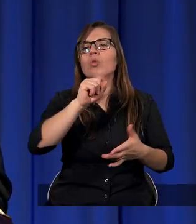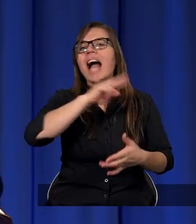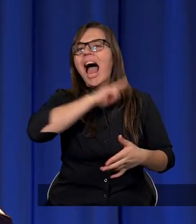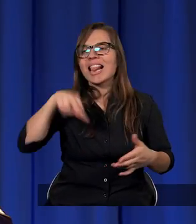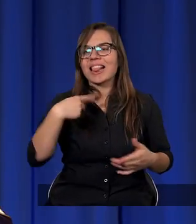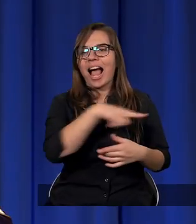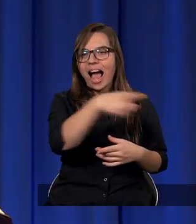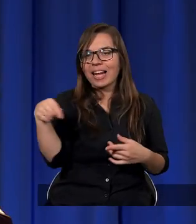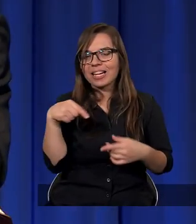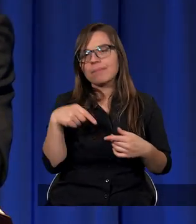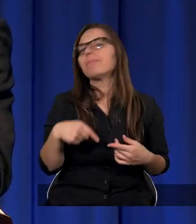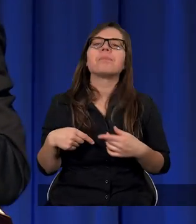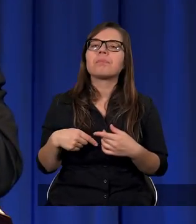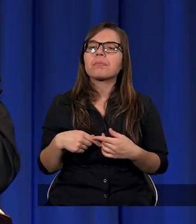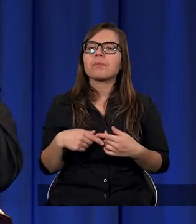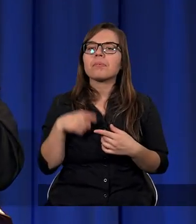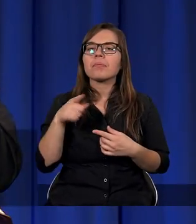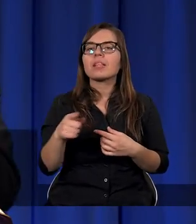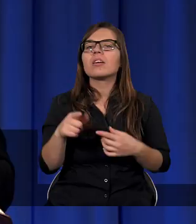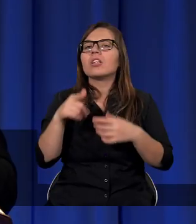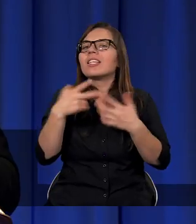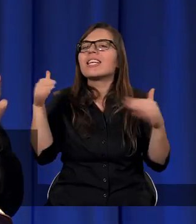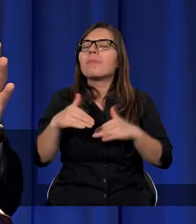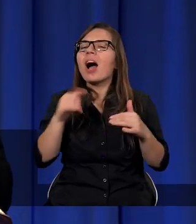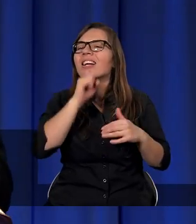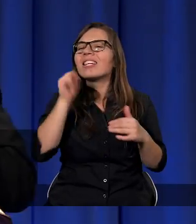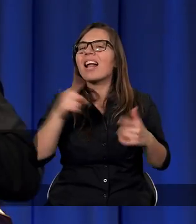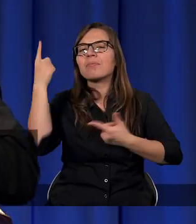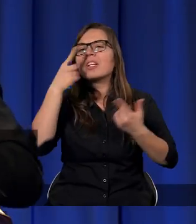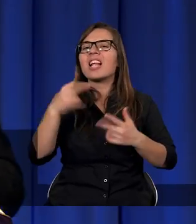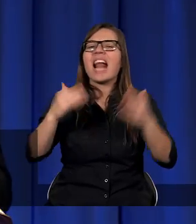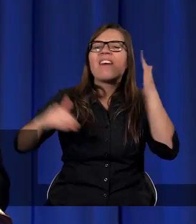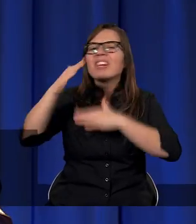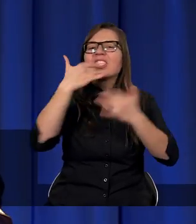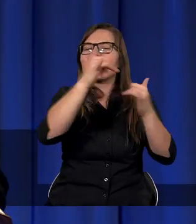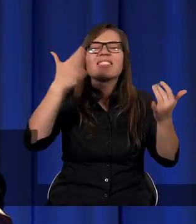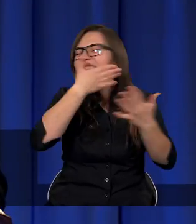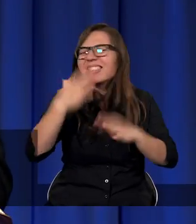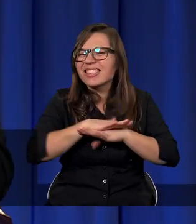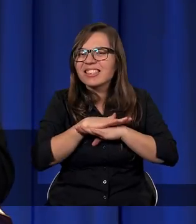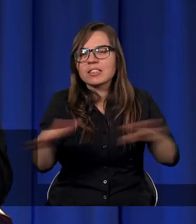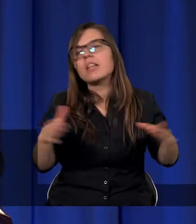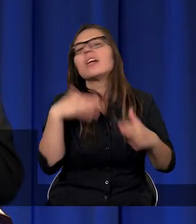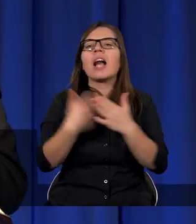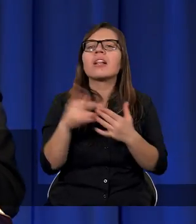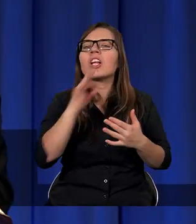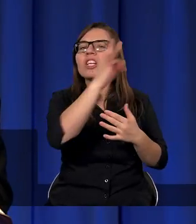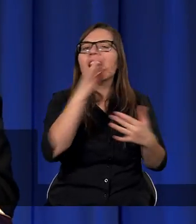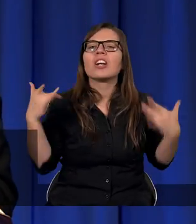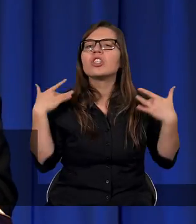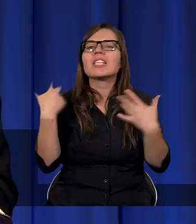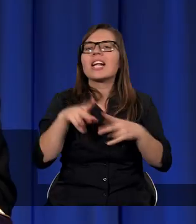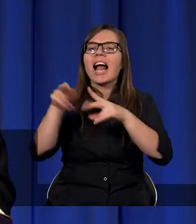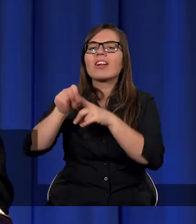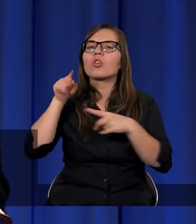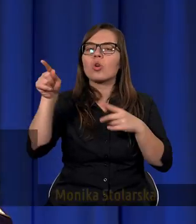Nie mogło się to stać, za pośrednictwem żadnego najwyższego, najlepszego anioła, dlatego, że jego życie nie należało